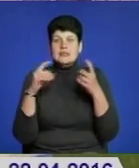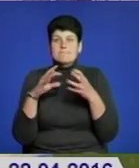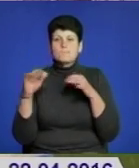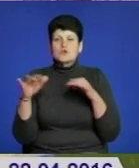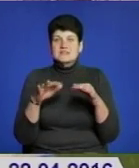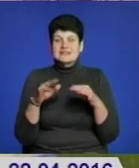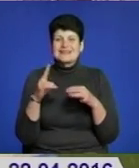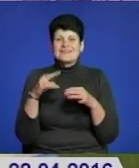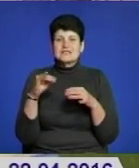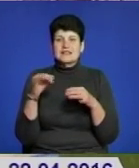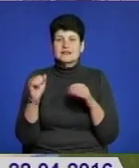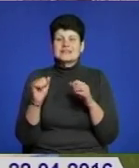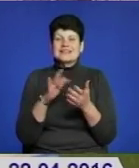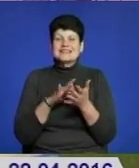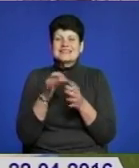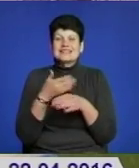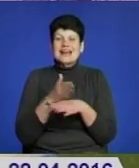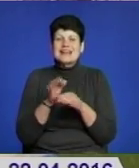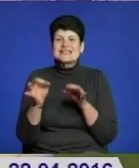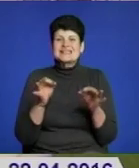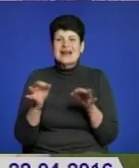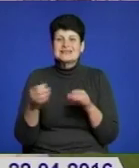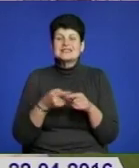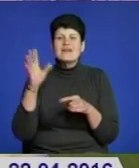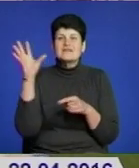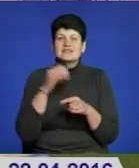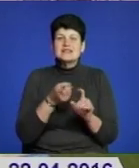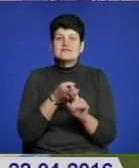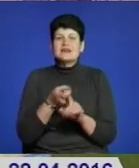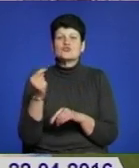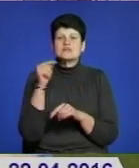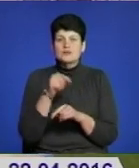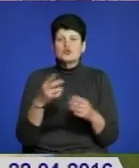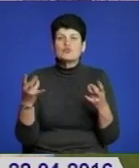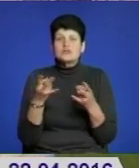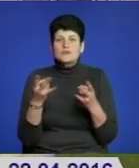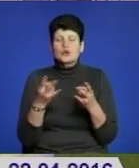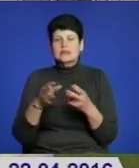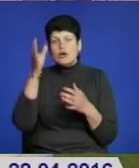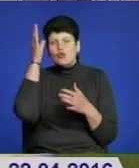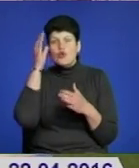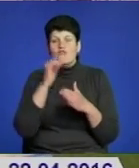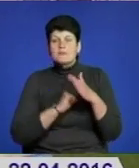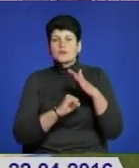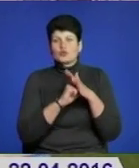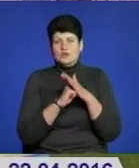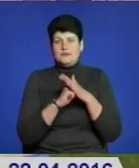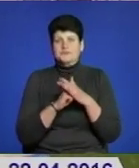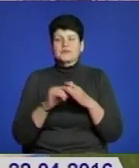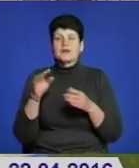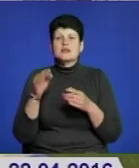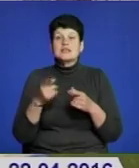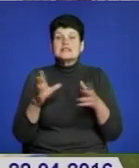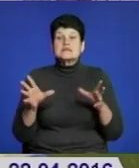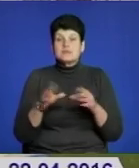диверсифікація державного управління, децентралізація – все це пов'язане з тим, що потрібне наукове підрунтя для трансформації. І саме нашими спільними